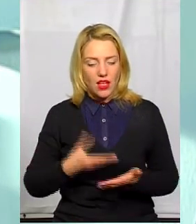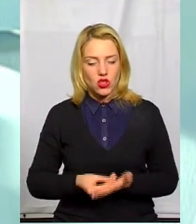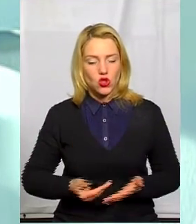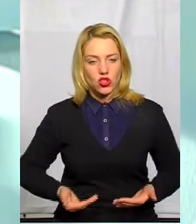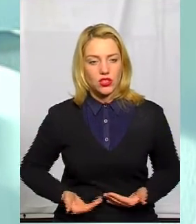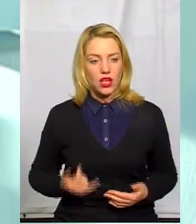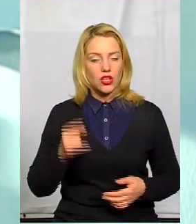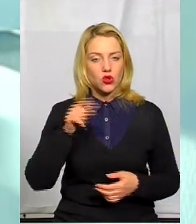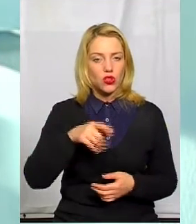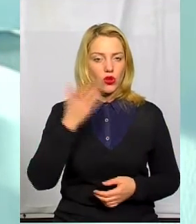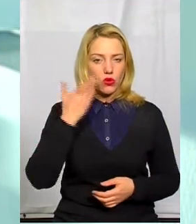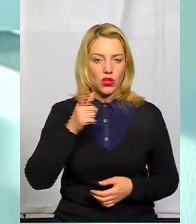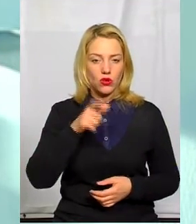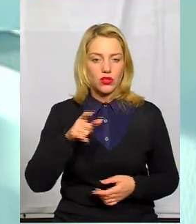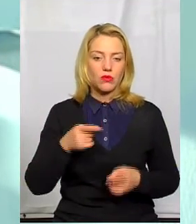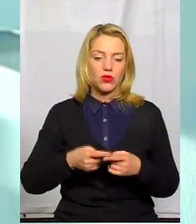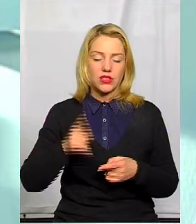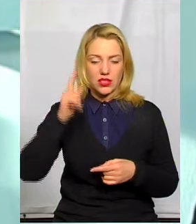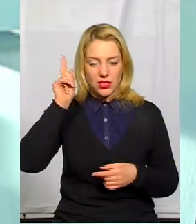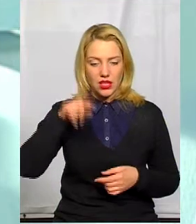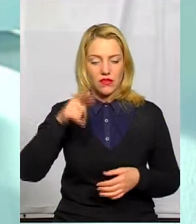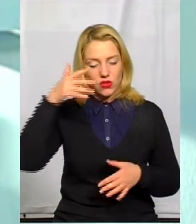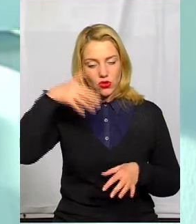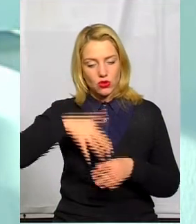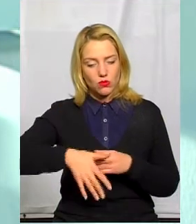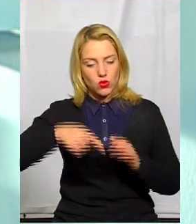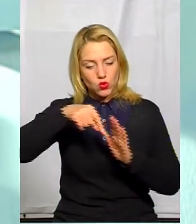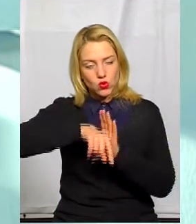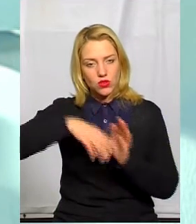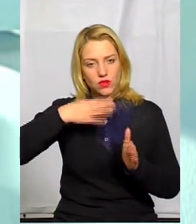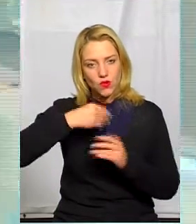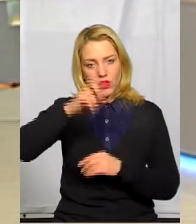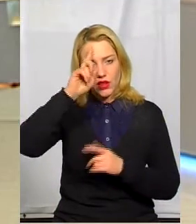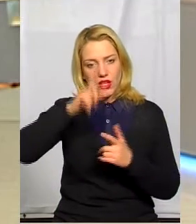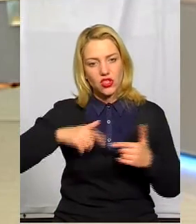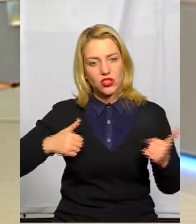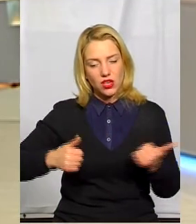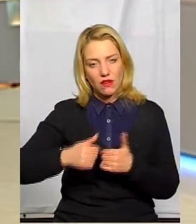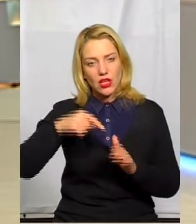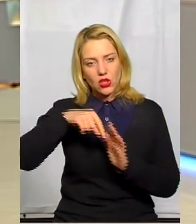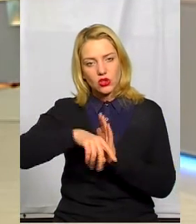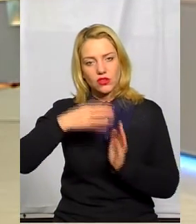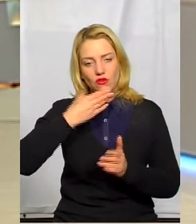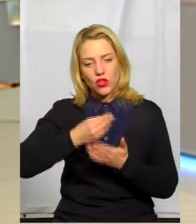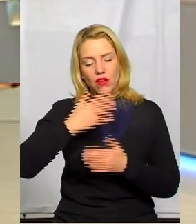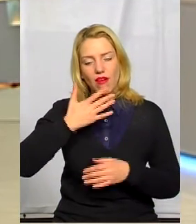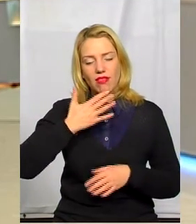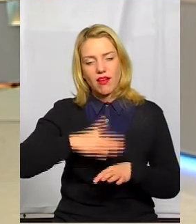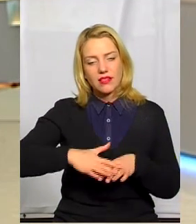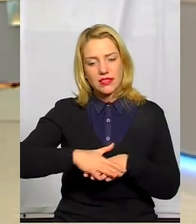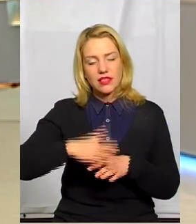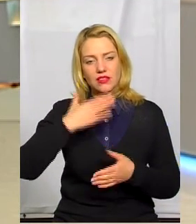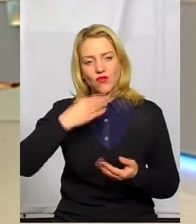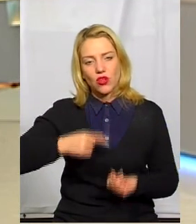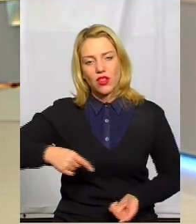люди будуть це знати, вони зрозуміють сутність своєї держави і сутність своєї нації, і свої належність до